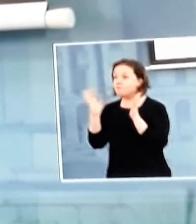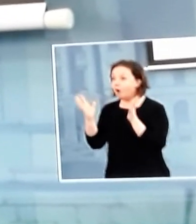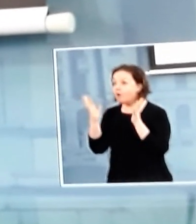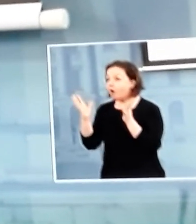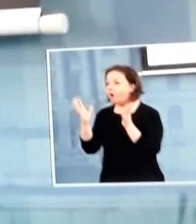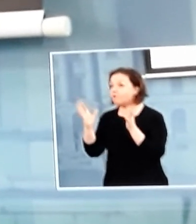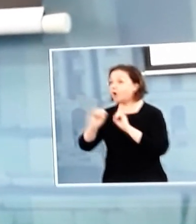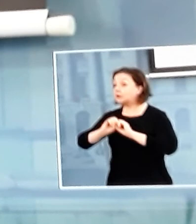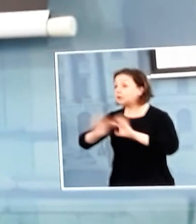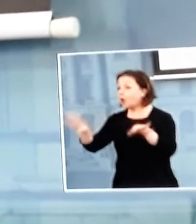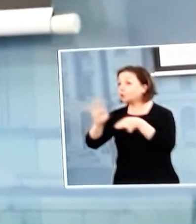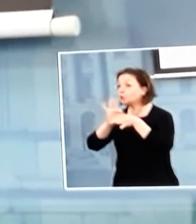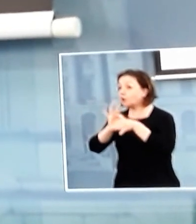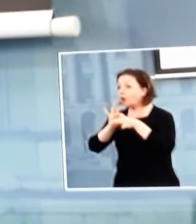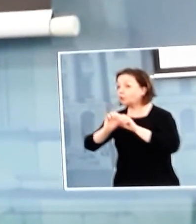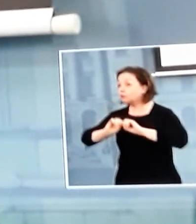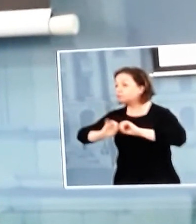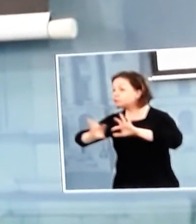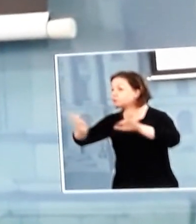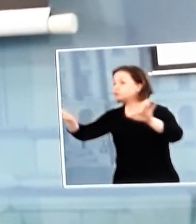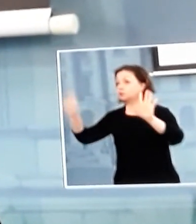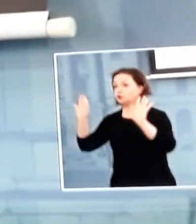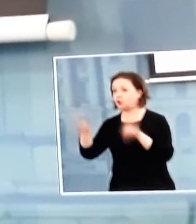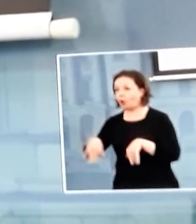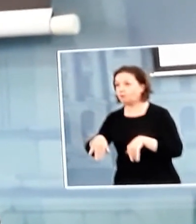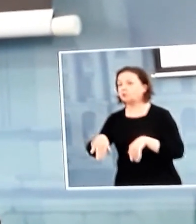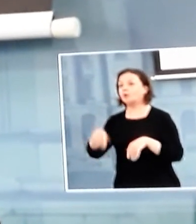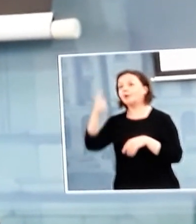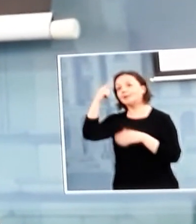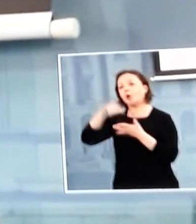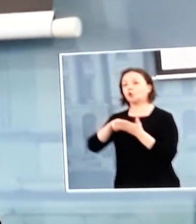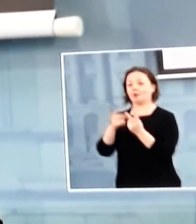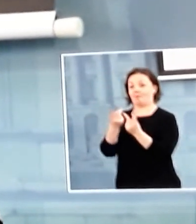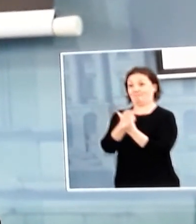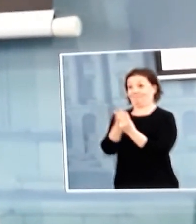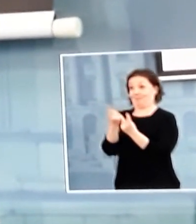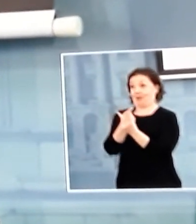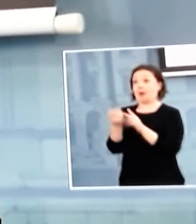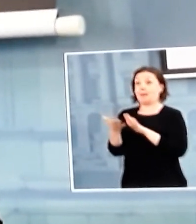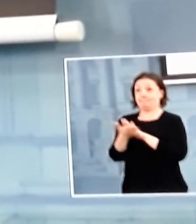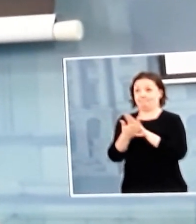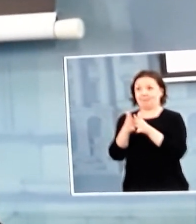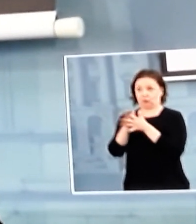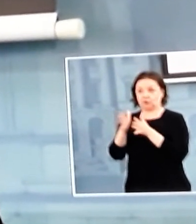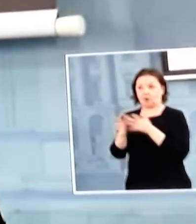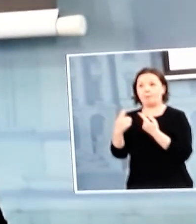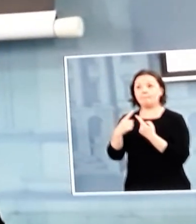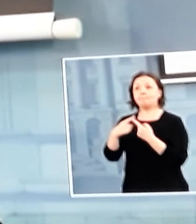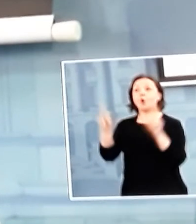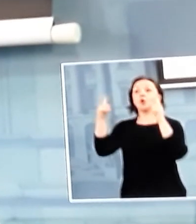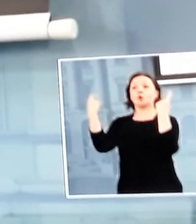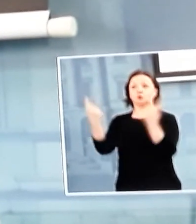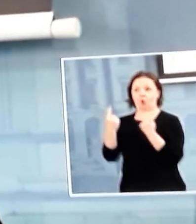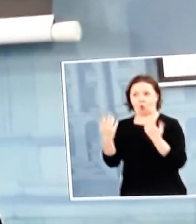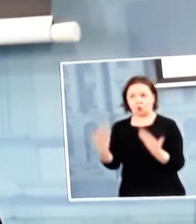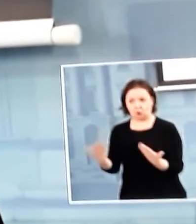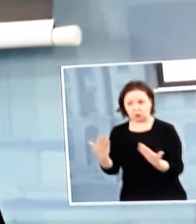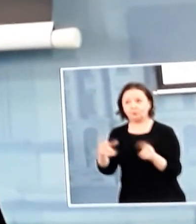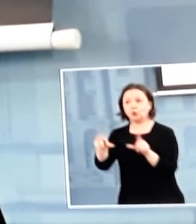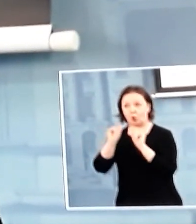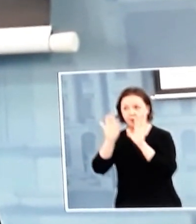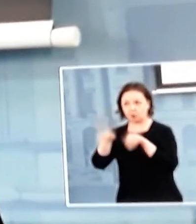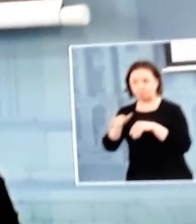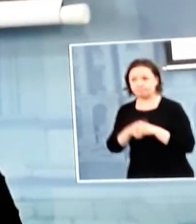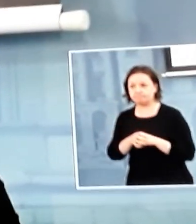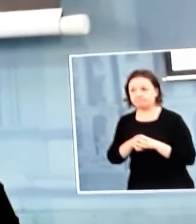tartuntatauti, joka on laajalle levinnyt. Eli poikkeusolot on näiden kahden säännöksen mukaan, näiden kahden kohdan mukaan todettu.